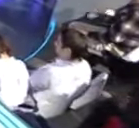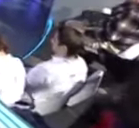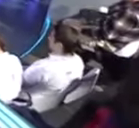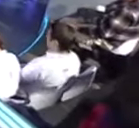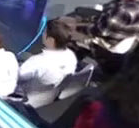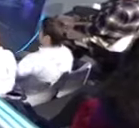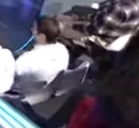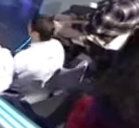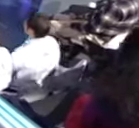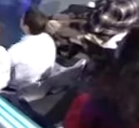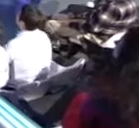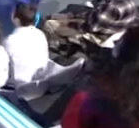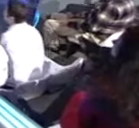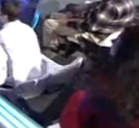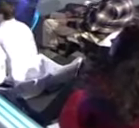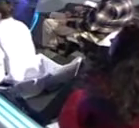Хубав след обед и приятен вечер.